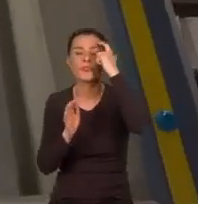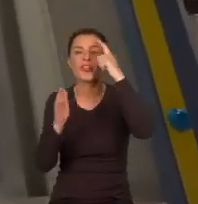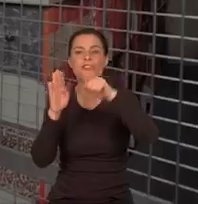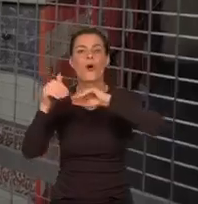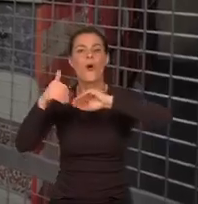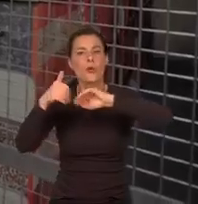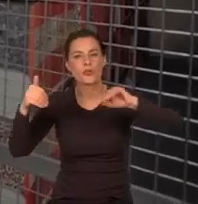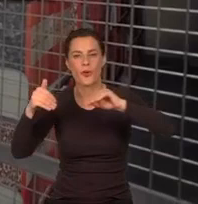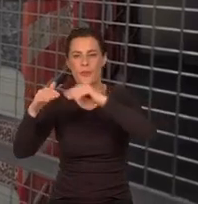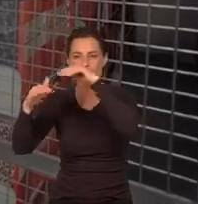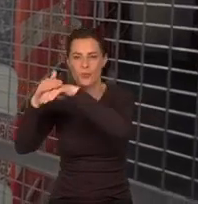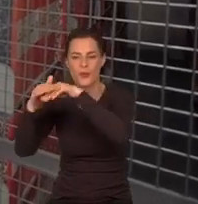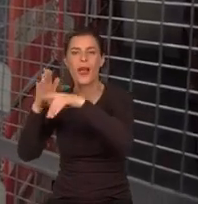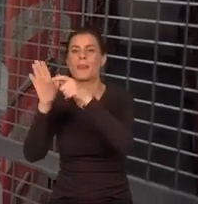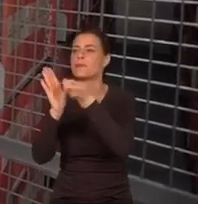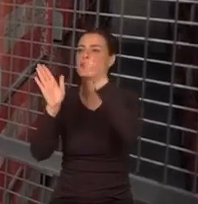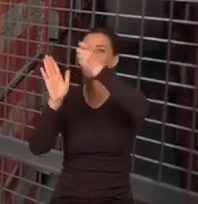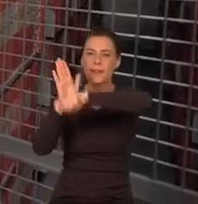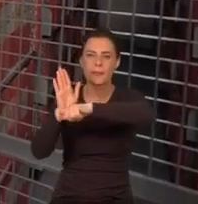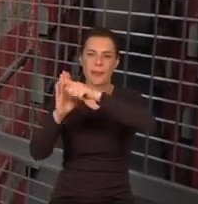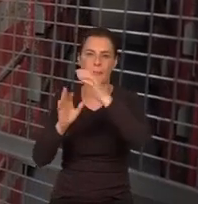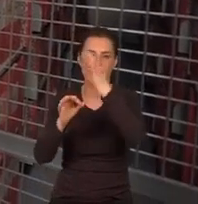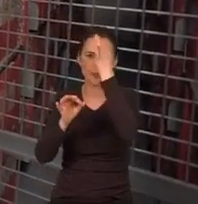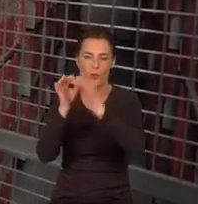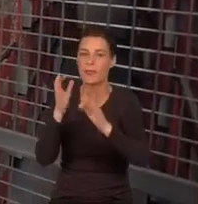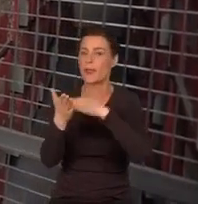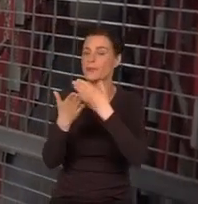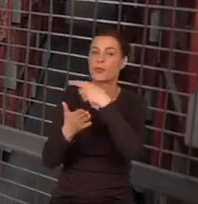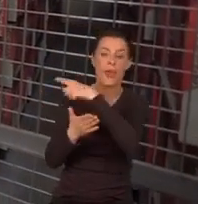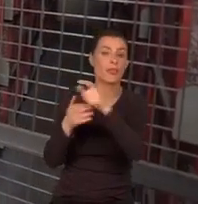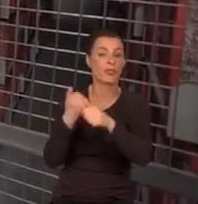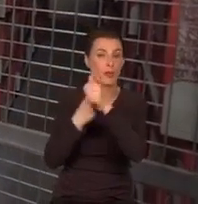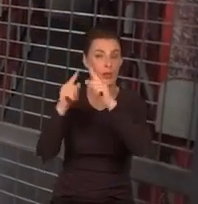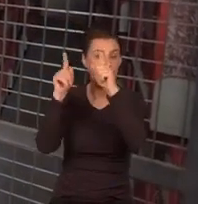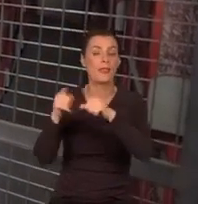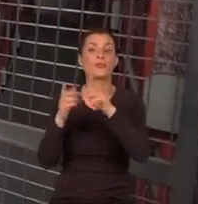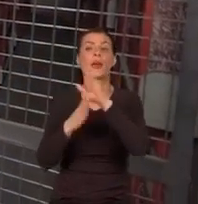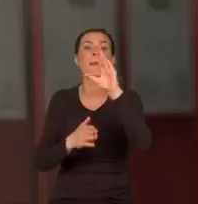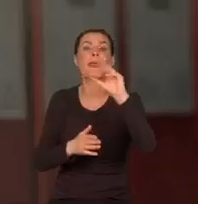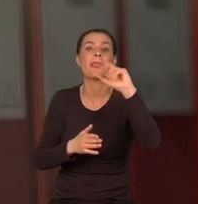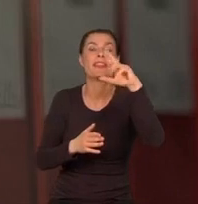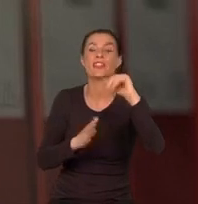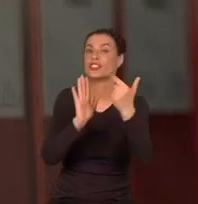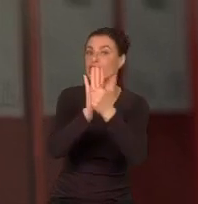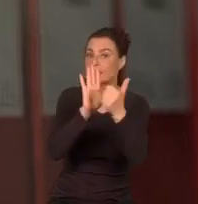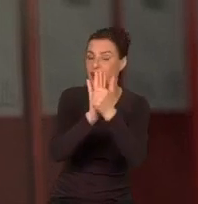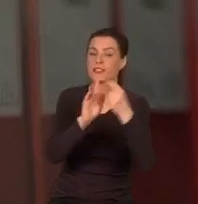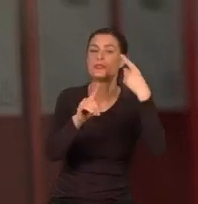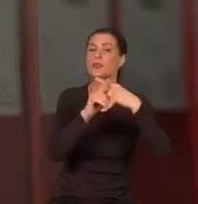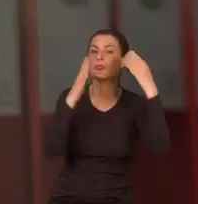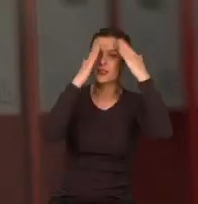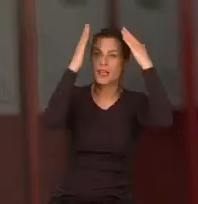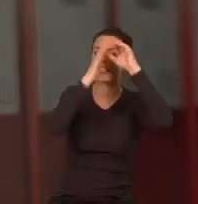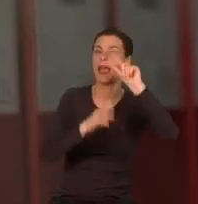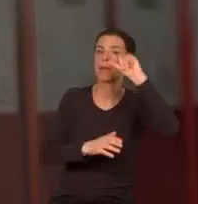osobnych półkach za szczelnie zamkniętymi drzwiami, jak te dokumenty pontyfikatu Benedykta VI. i Jana Pawła II.